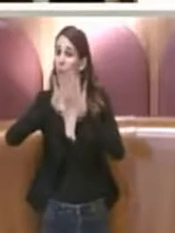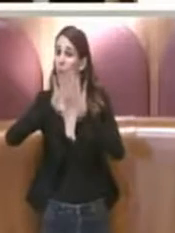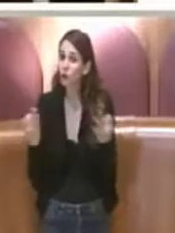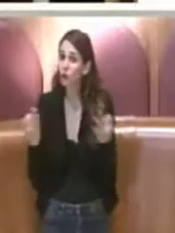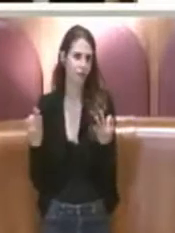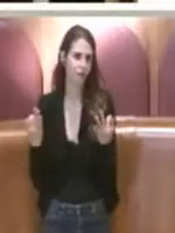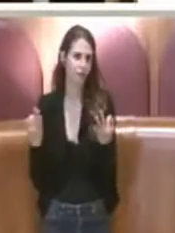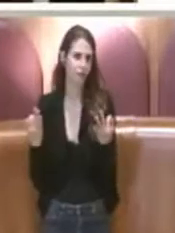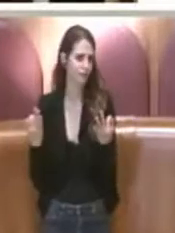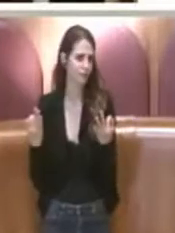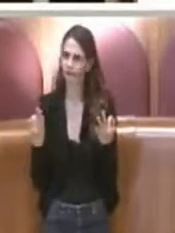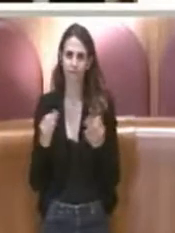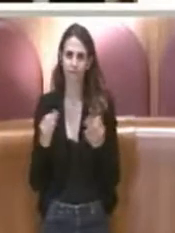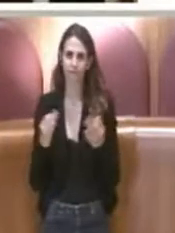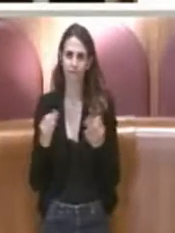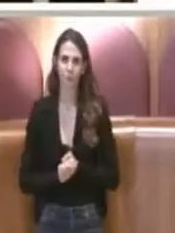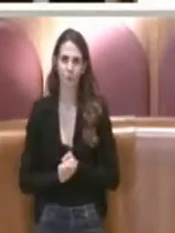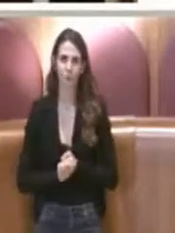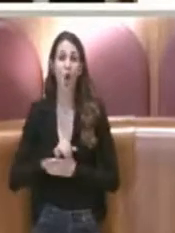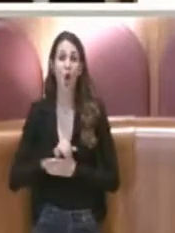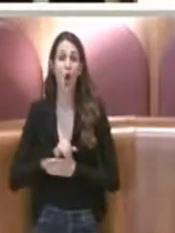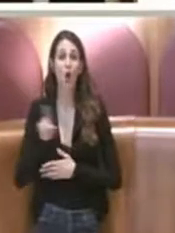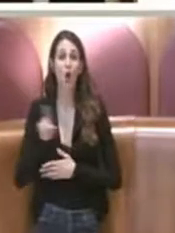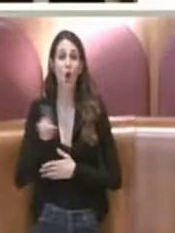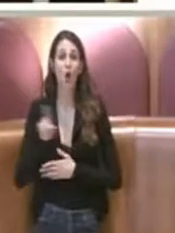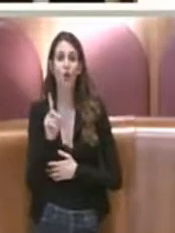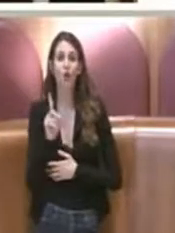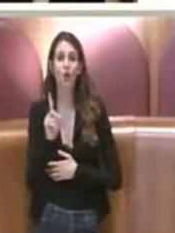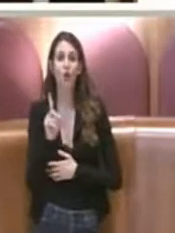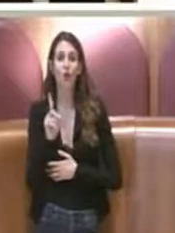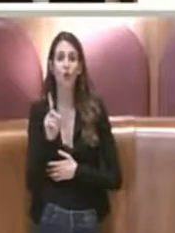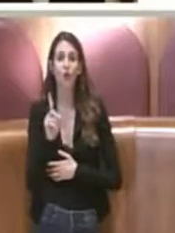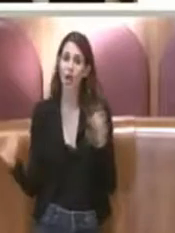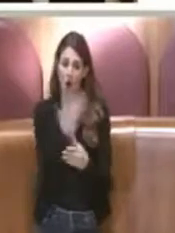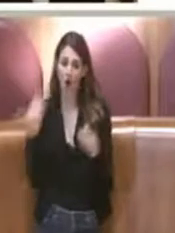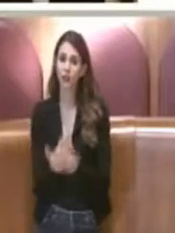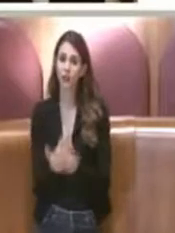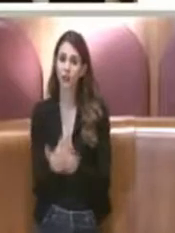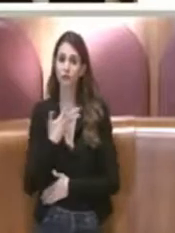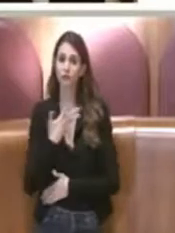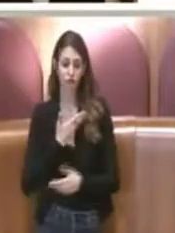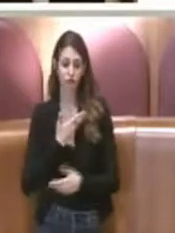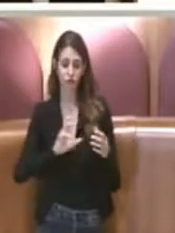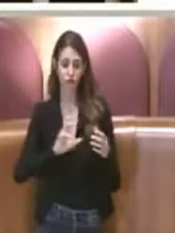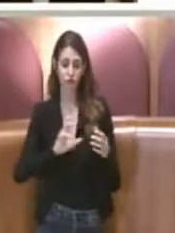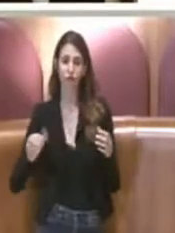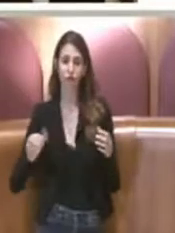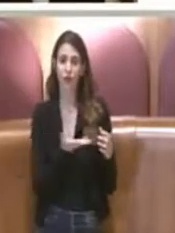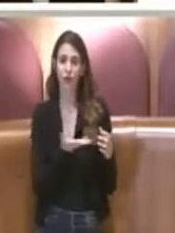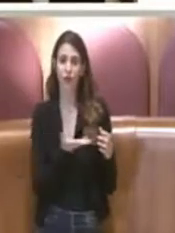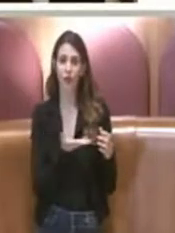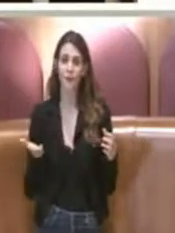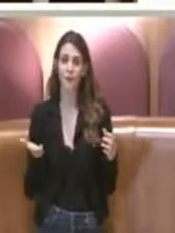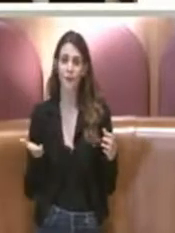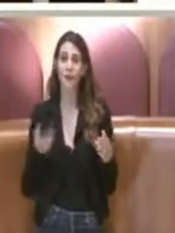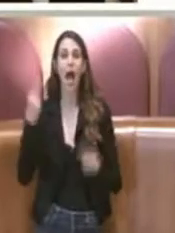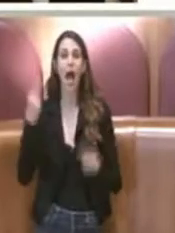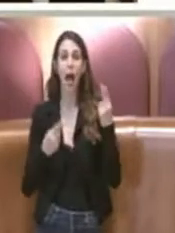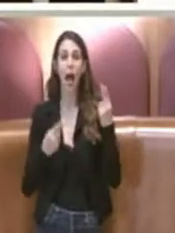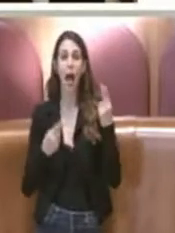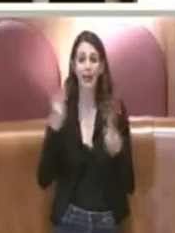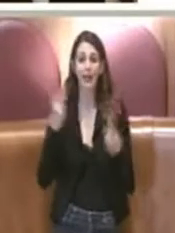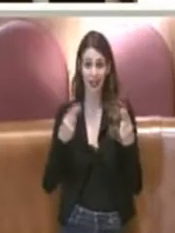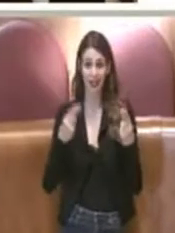non vedere delle novità, ma in realtà con questa amministrazione abbiamo una novità